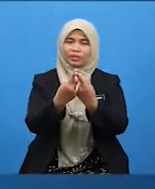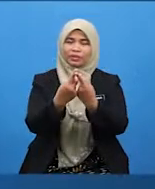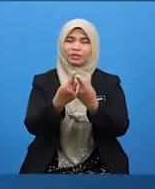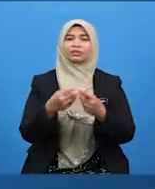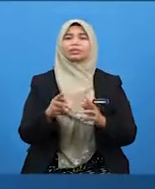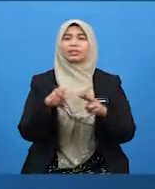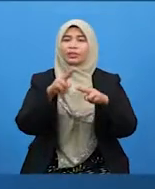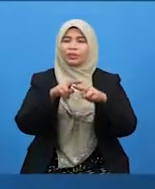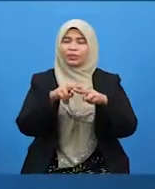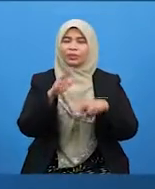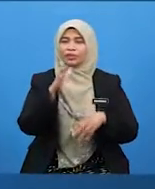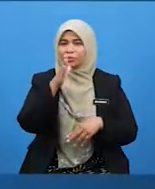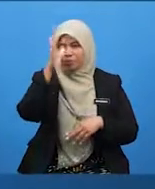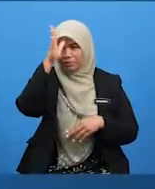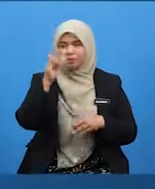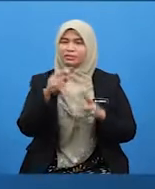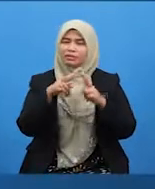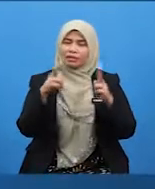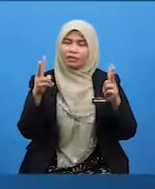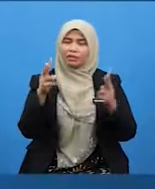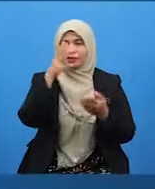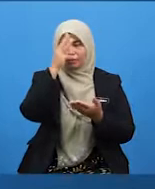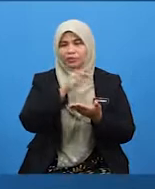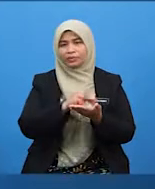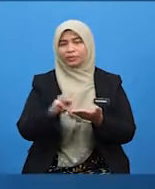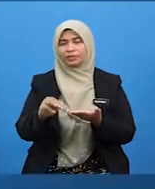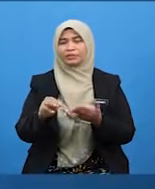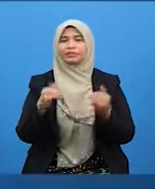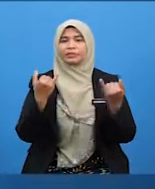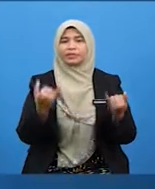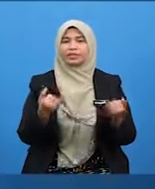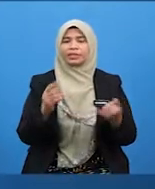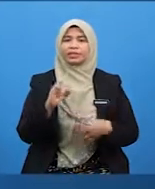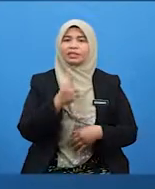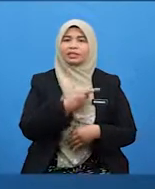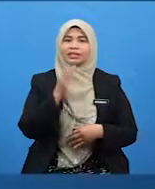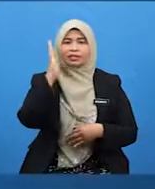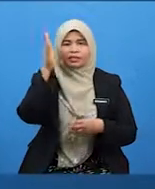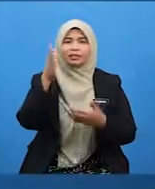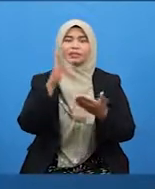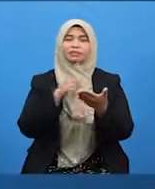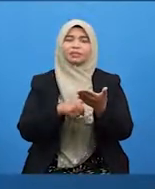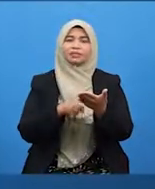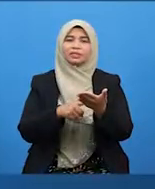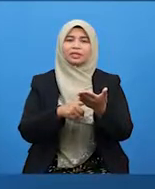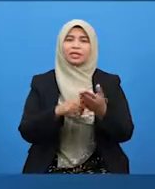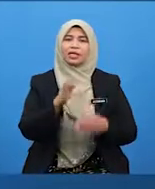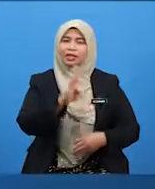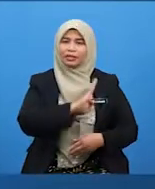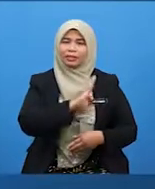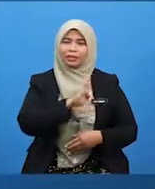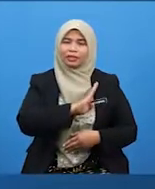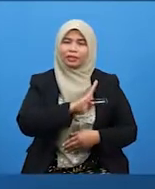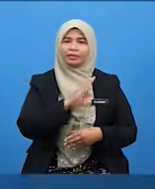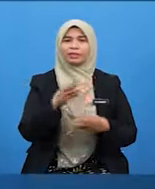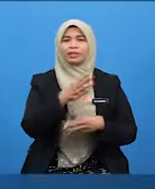Kedudukan ibu bapa yang mulia. Sekarang, kita akan bincangkan adab-adab